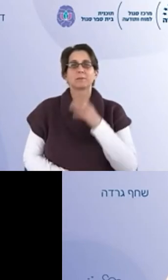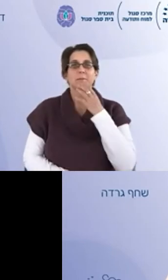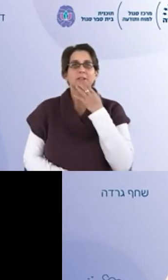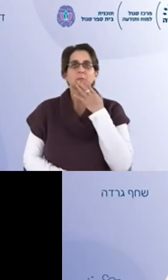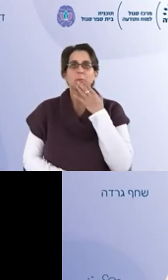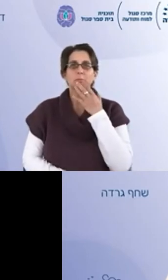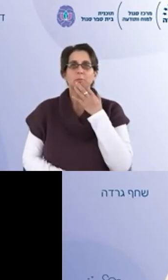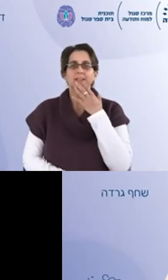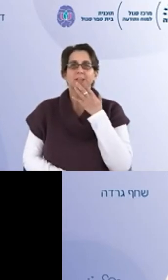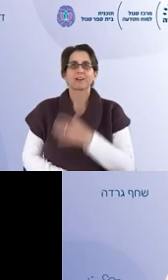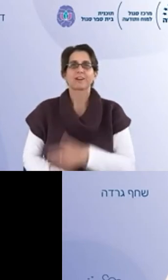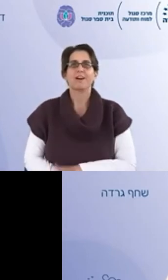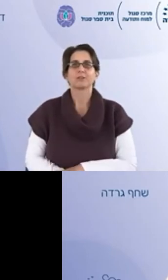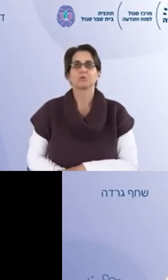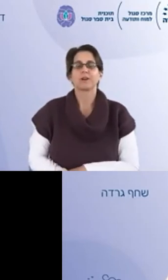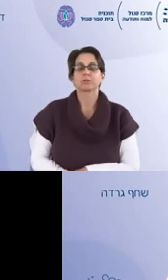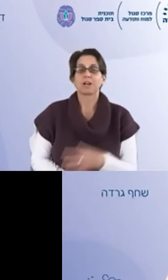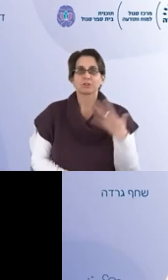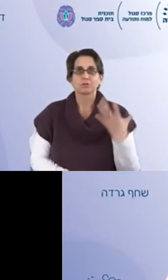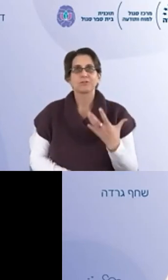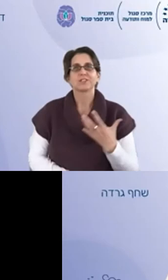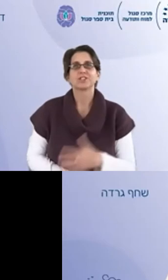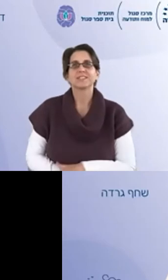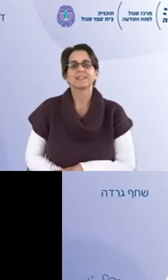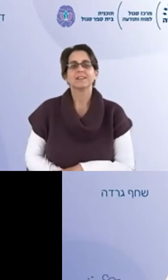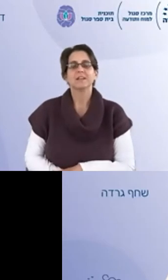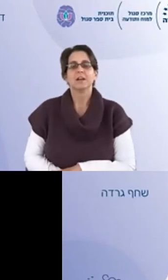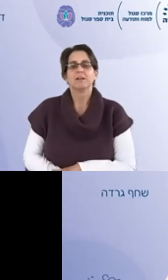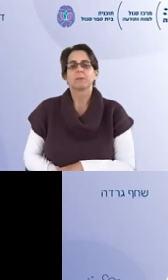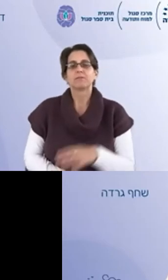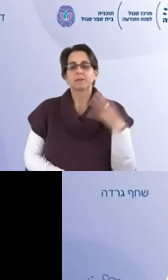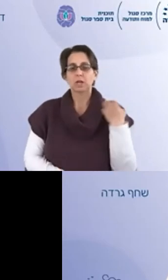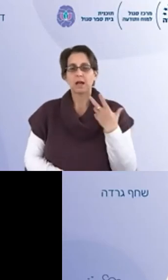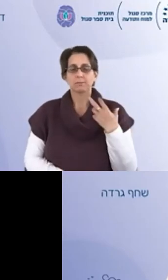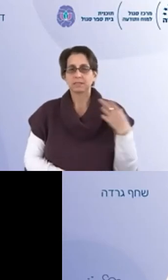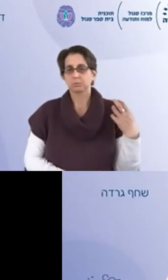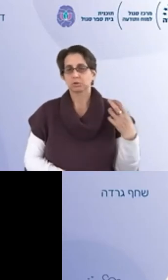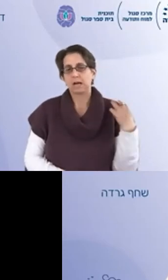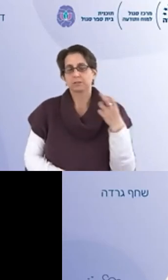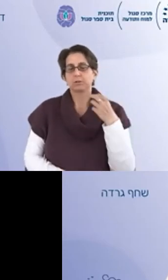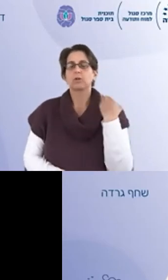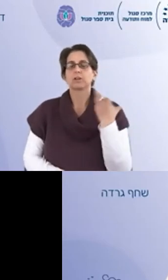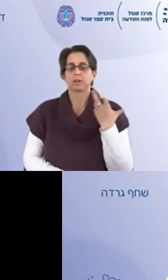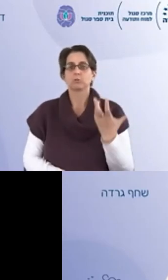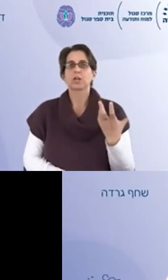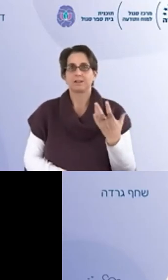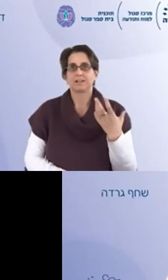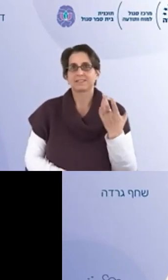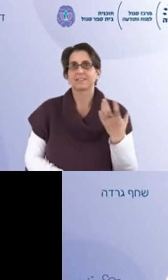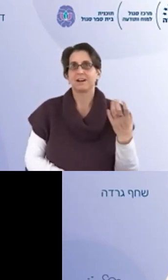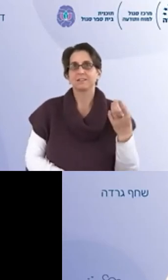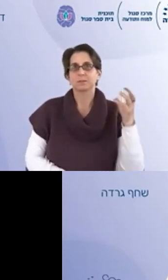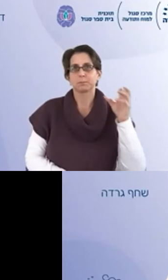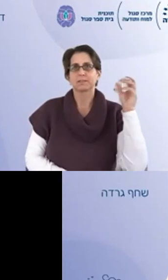באמת נשמע מאוד מאתגר תודה ככה על התשורה ותודה על השיתוף האישי הזה ובדברים שלך אני בעצם שומעת קודם כל את האחות של